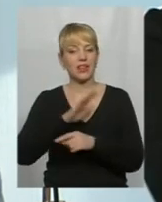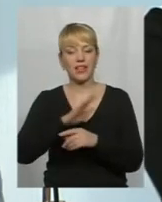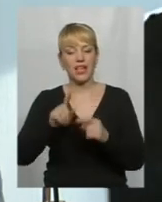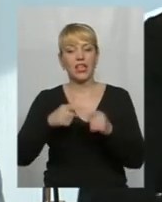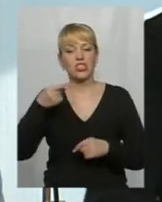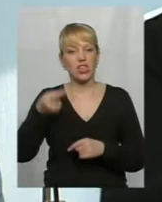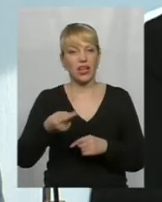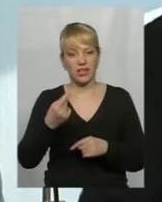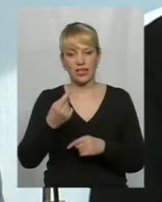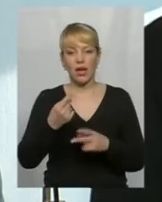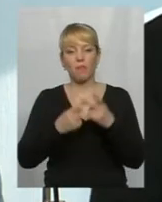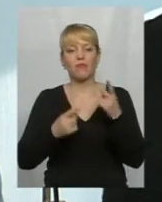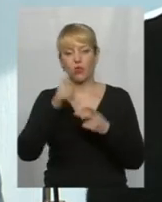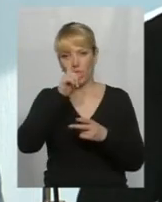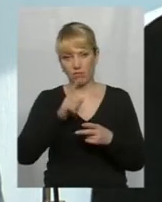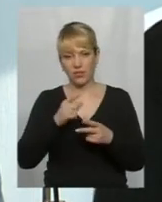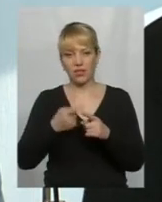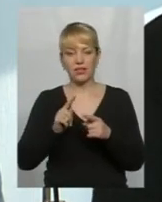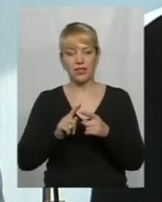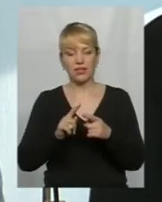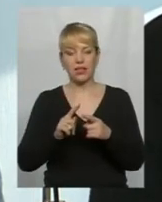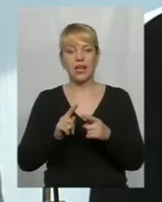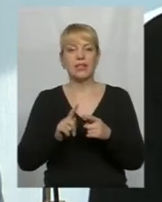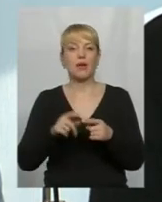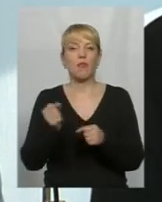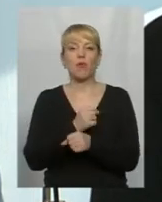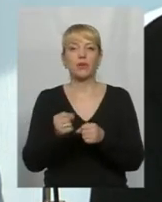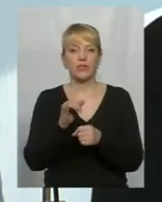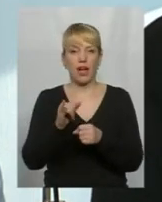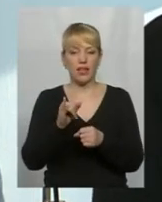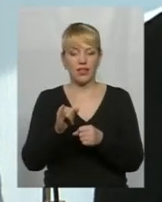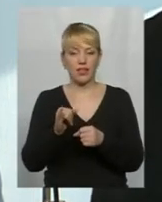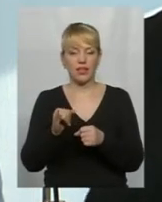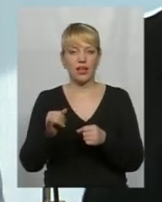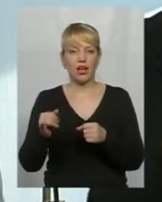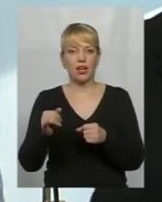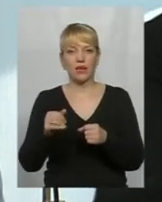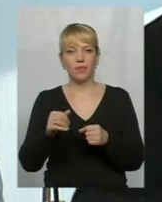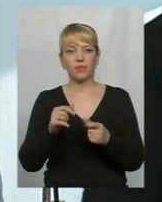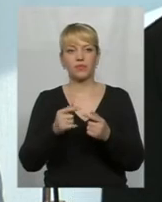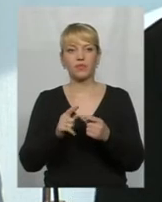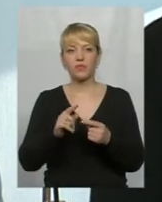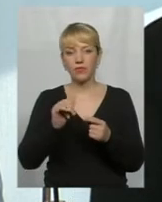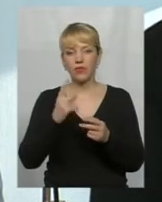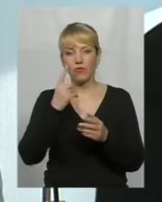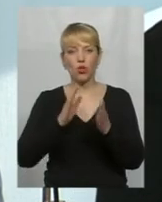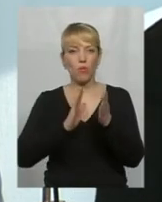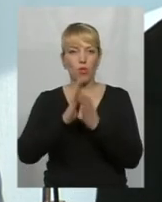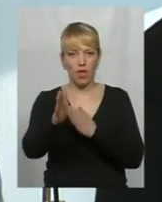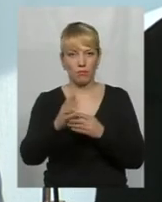це от побиття, розблокування і того одного напрямку, а вона повинна була з'явитися одразу після того, як